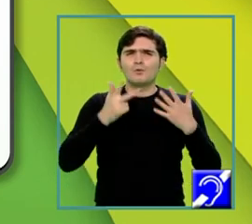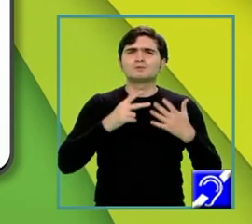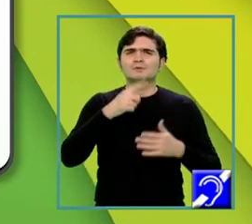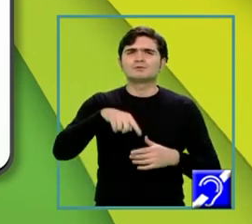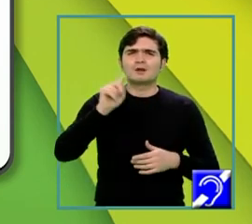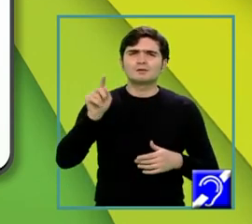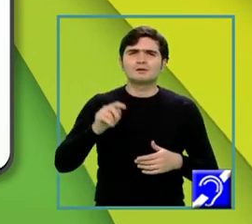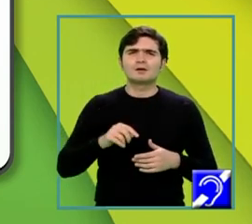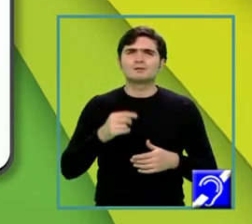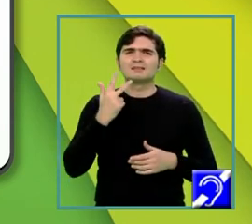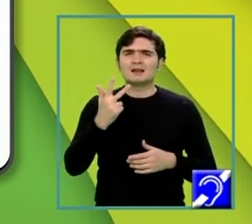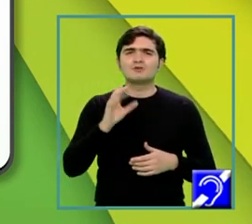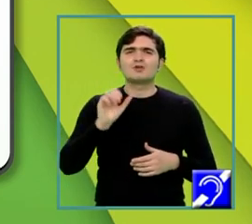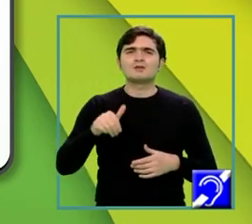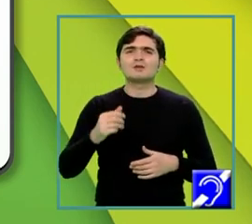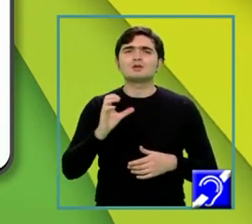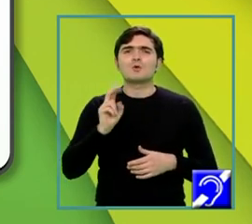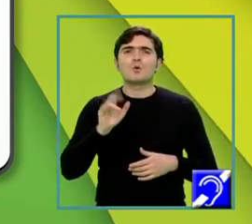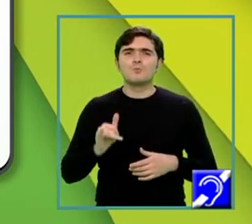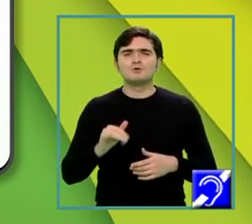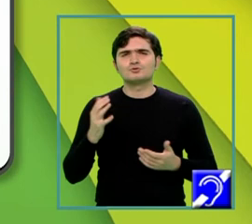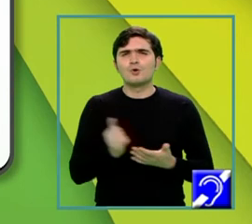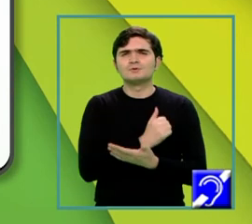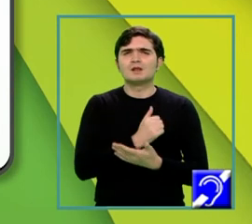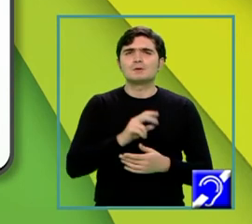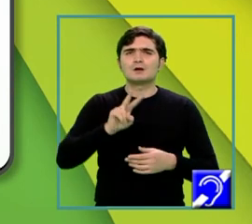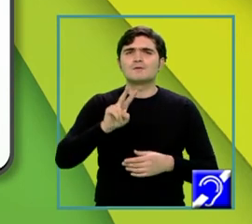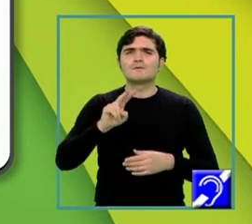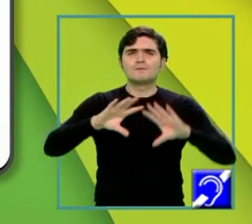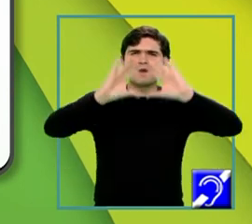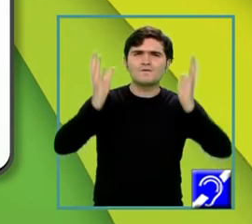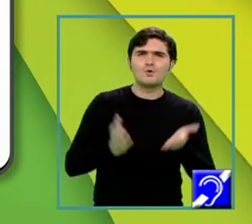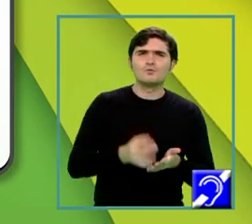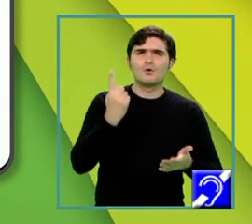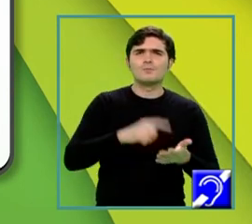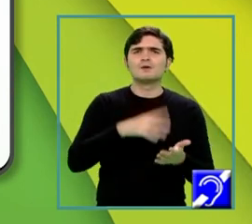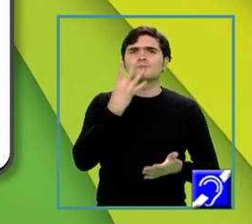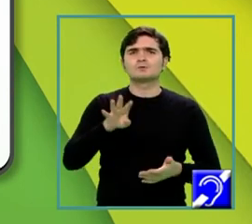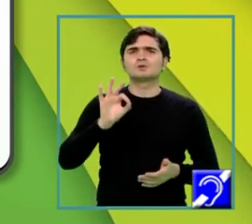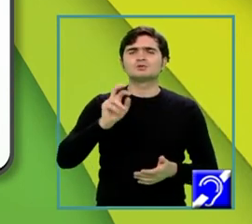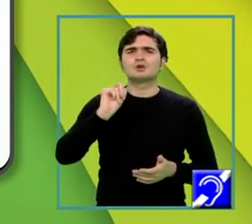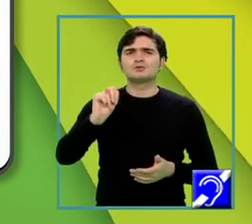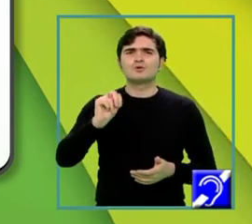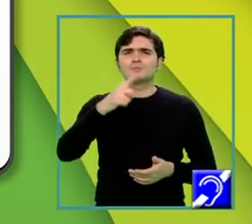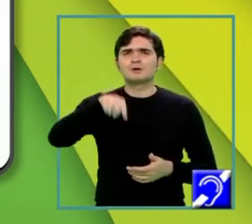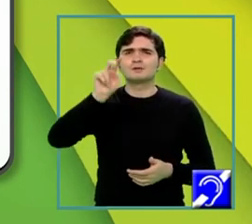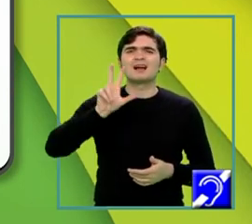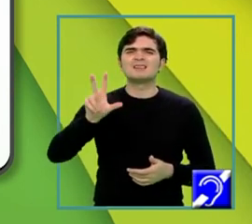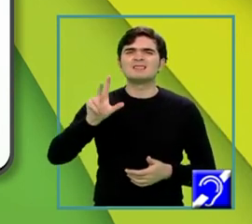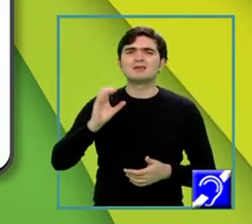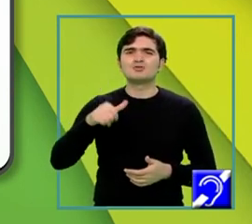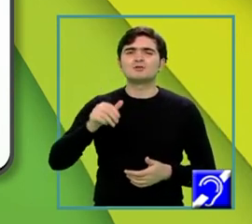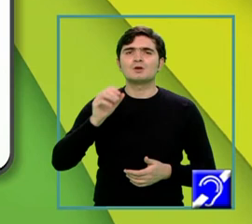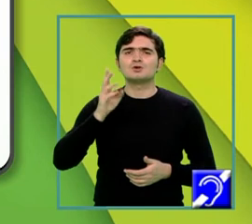din 3 centimetri cubi. Și atunci obținem că volumul este 1458 radical din 3 centimetri cubi, adică